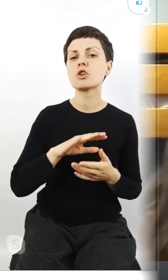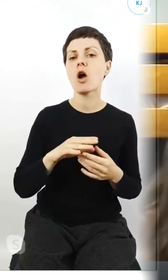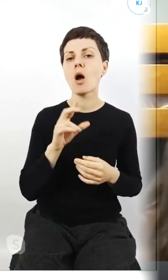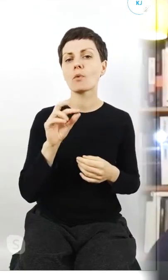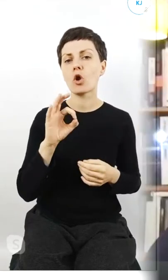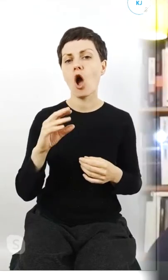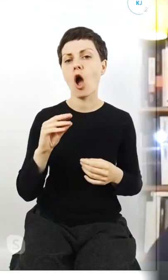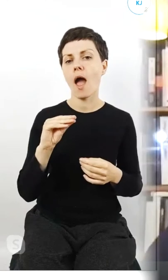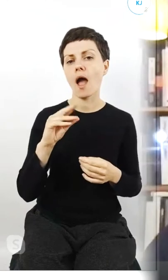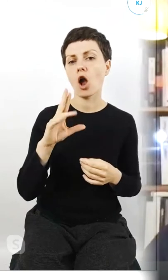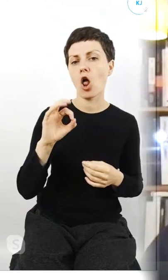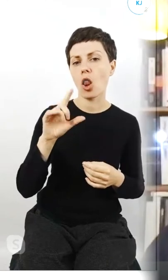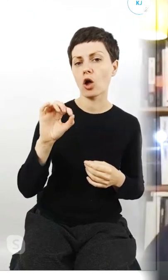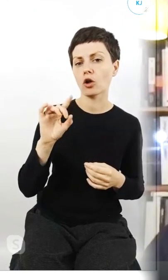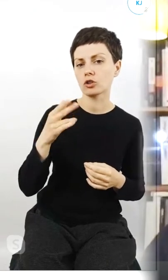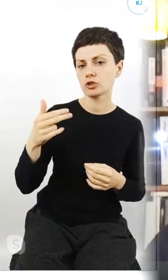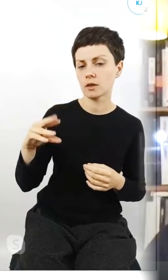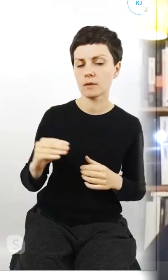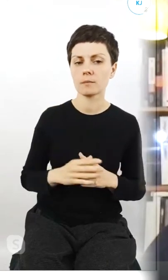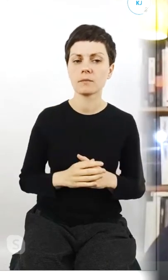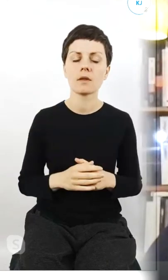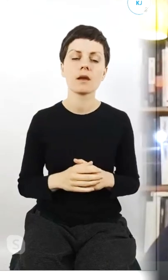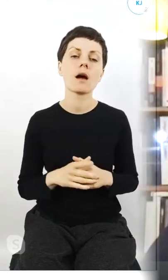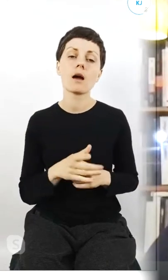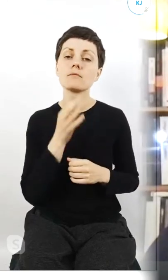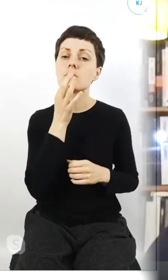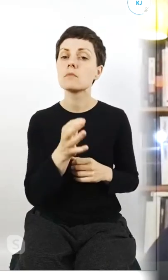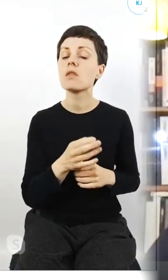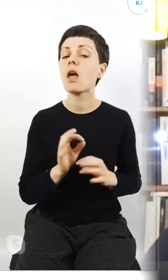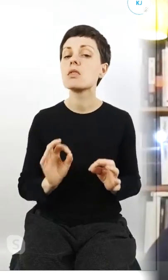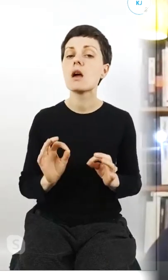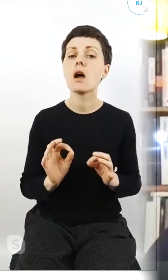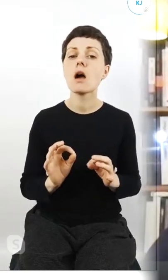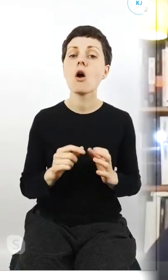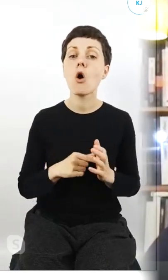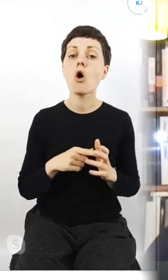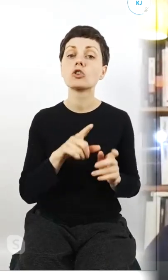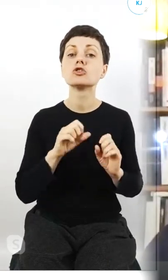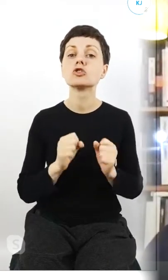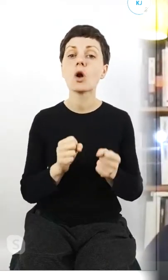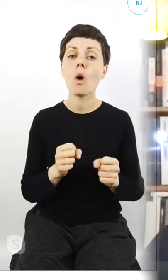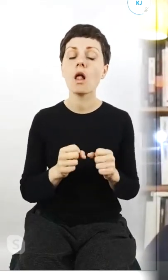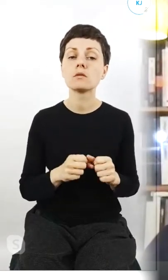Jak teraz tę działalność